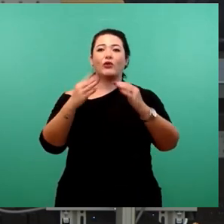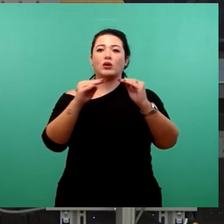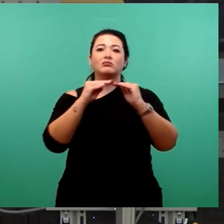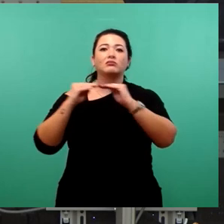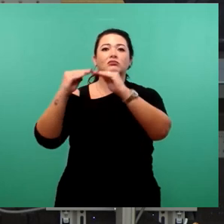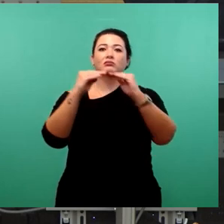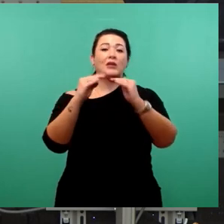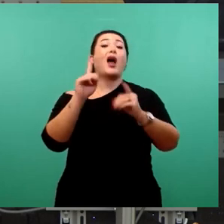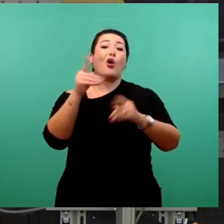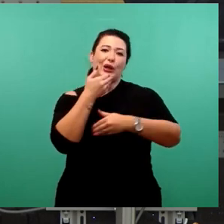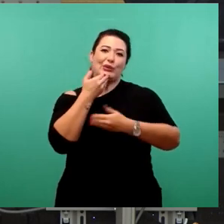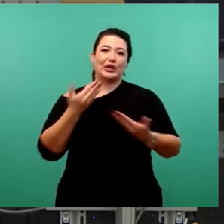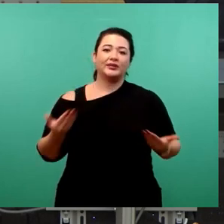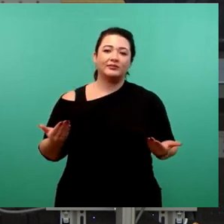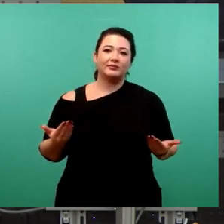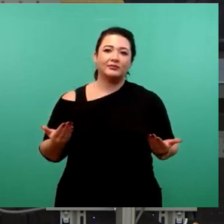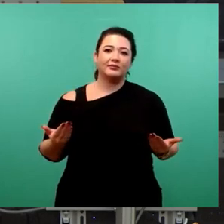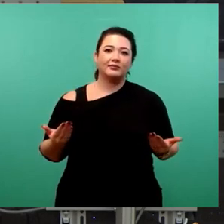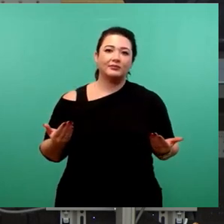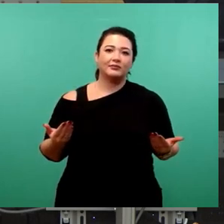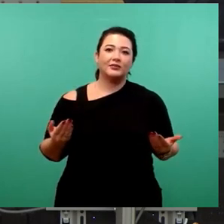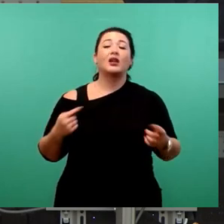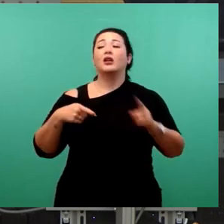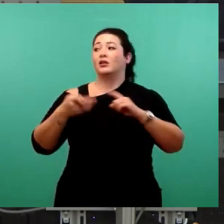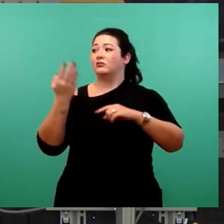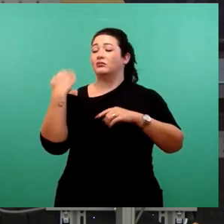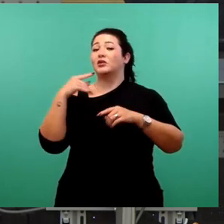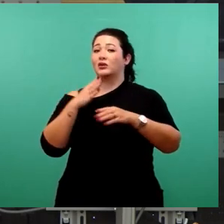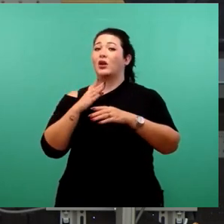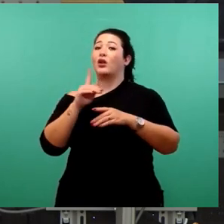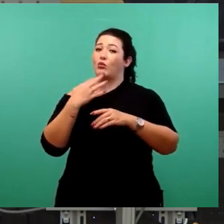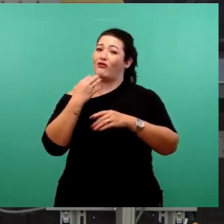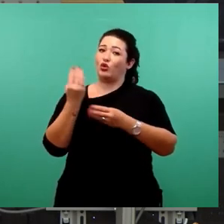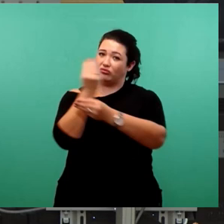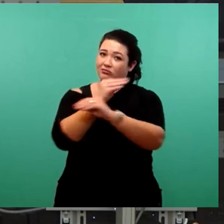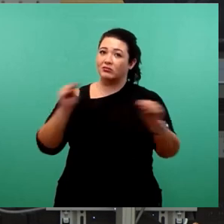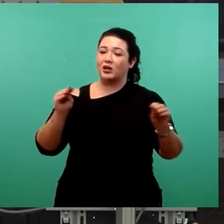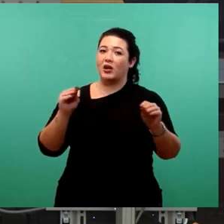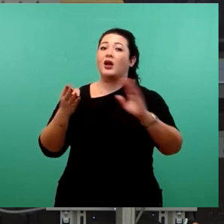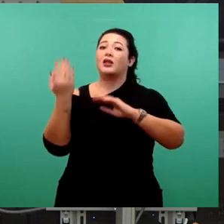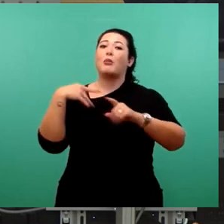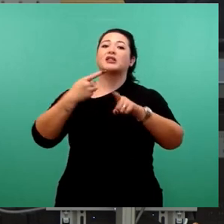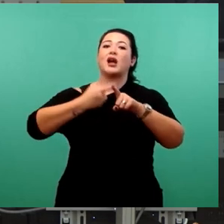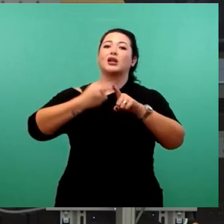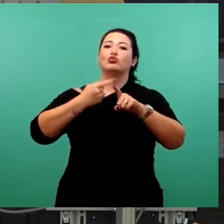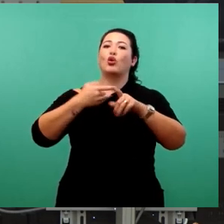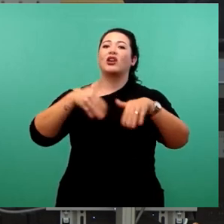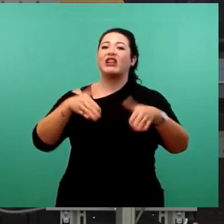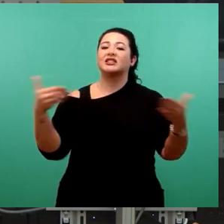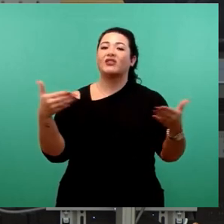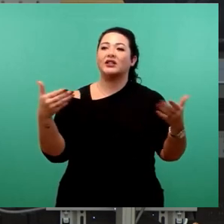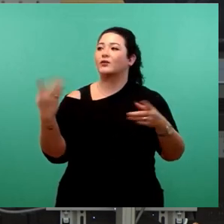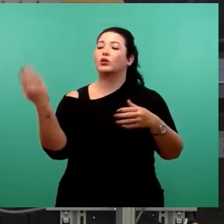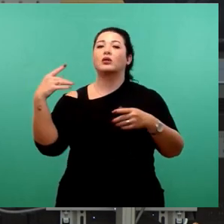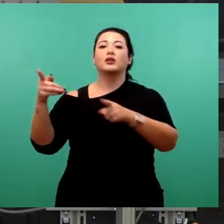noch mal daran erinnern, Dana Fronwieser hat es auch schon getan, was der Anspruch gewesen ist, der von den Moderatoren